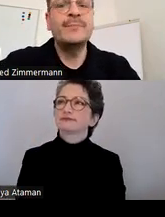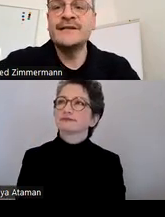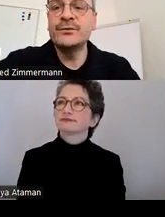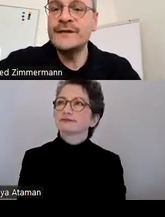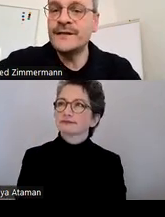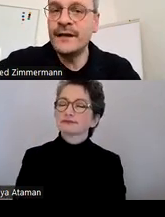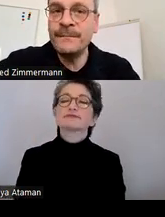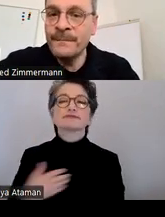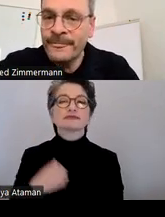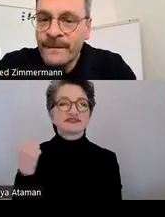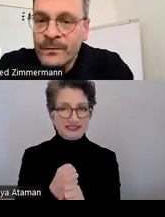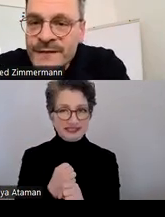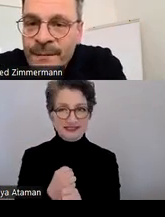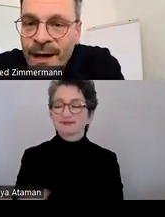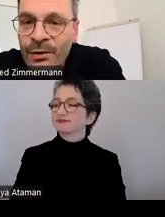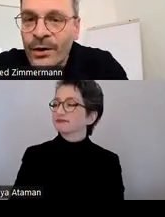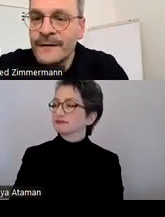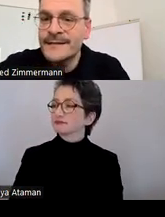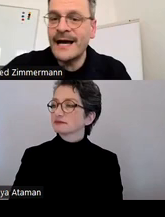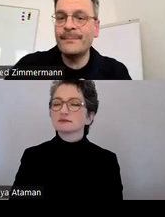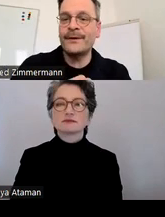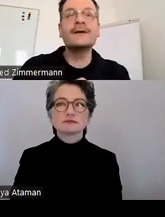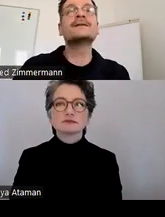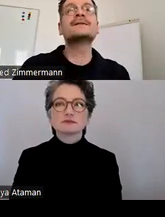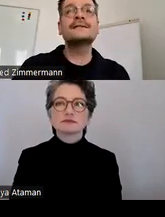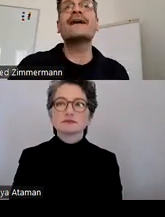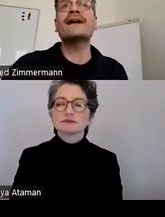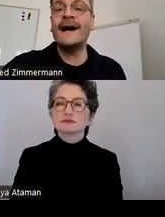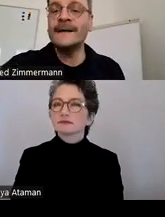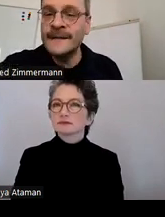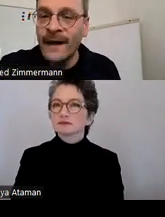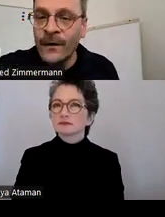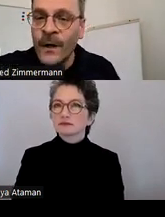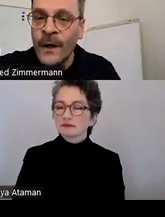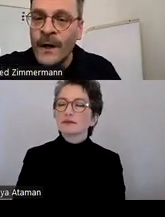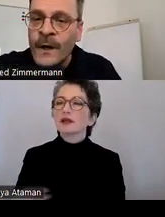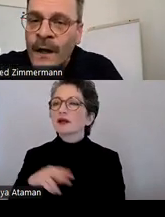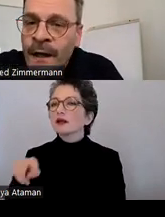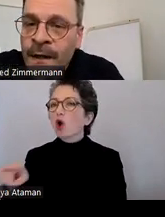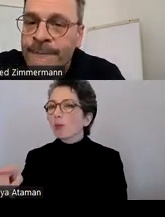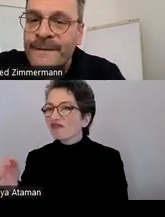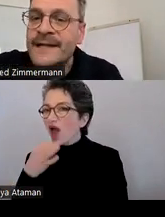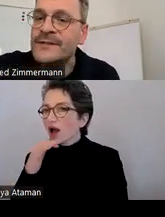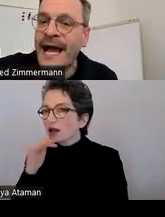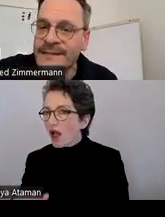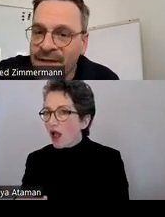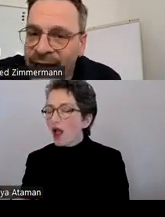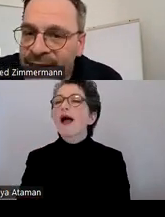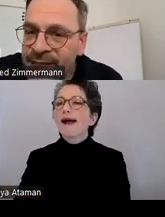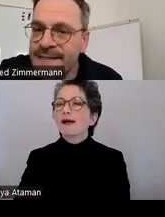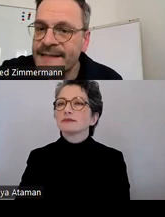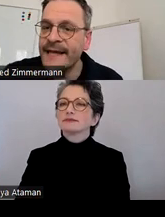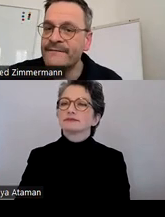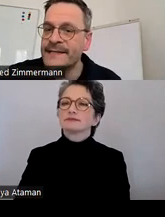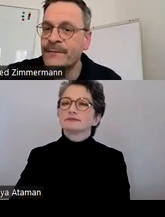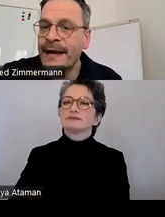damit bin ich durch. Nun muss ich hier mal gucken. waren zwei Fragen. Zwei Fragen, genau. Also die erste Frage,